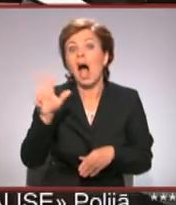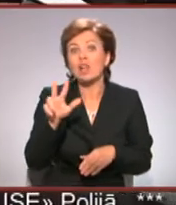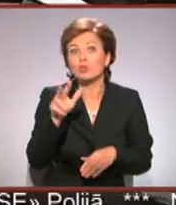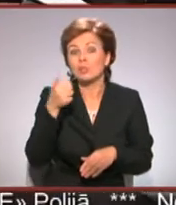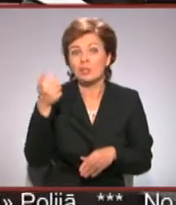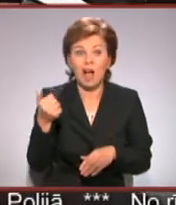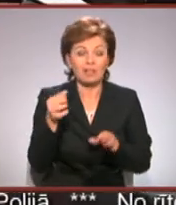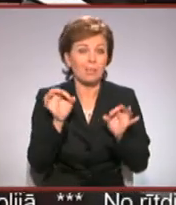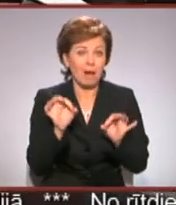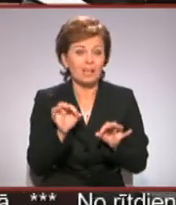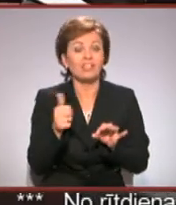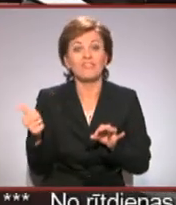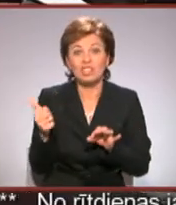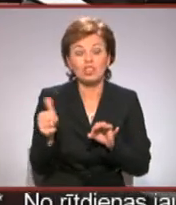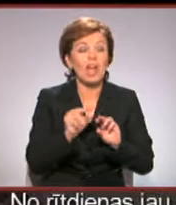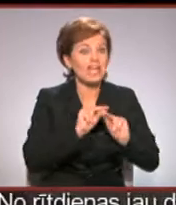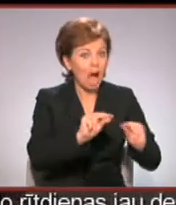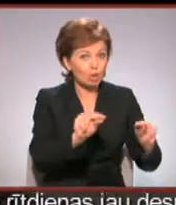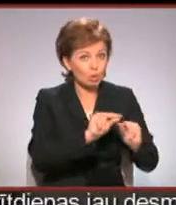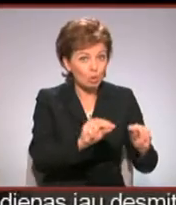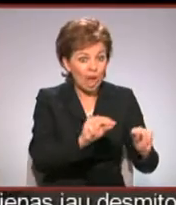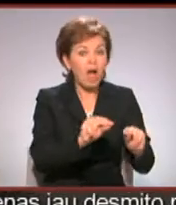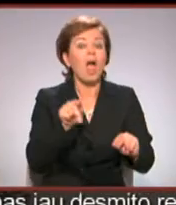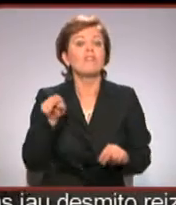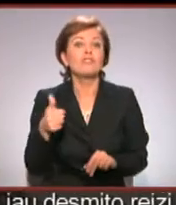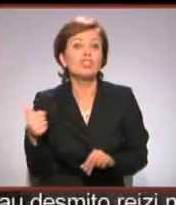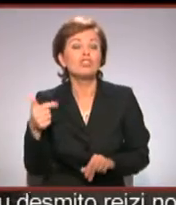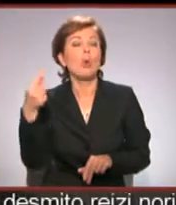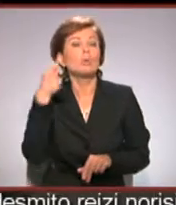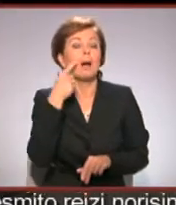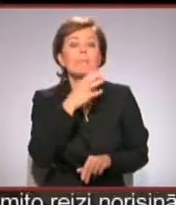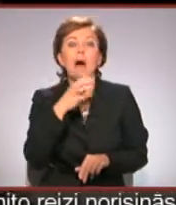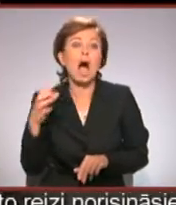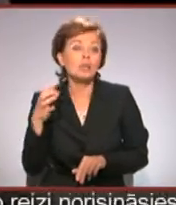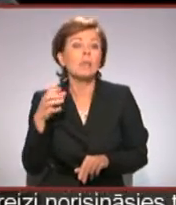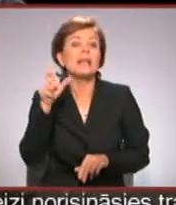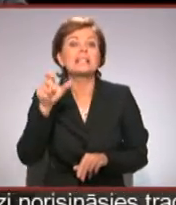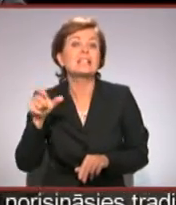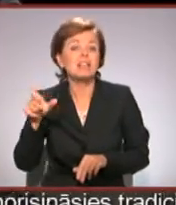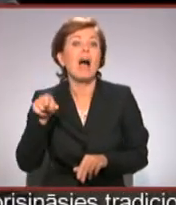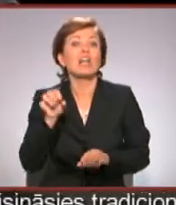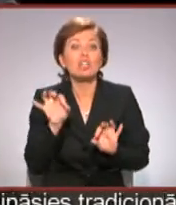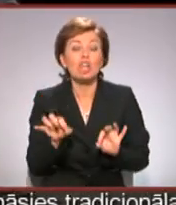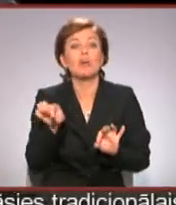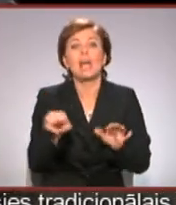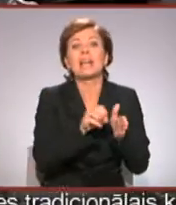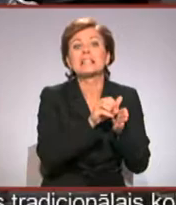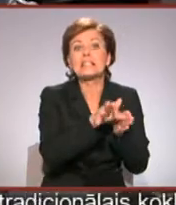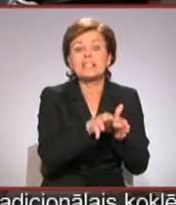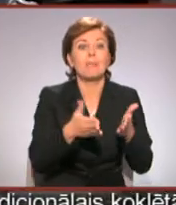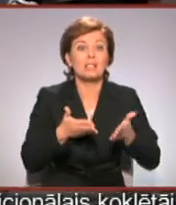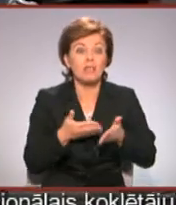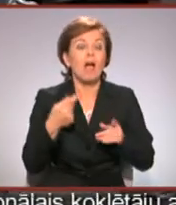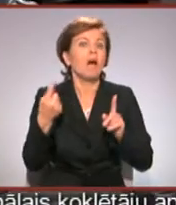gadā pareiz, viņš viņu iestudēja, jo viņš uzvināja, ka padomis arī nebār tāds cilvēni tādā sistēmā dzīvo. Ir